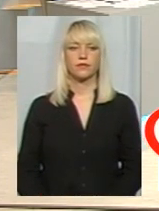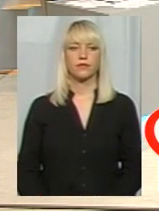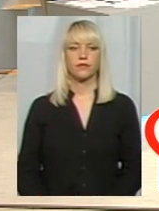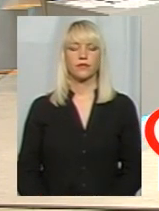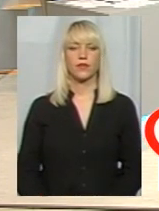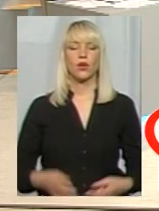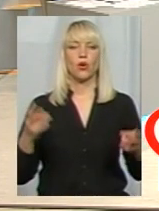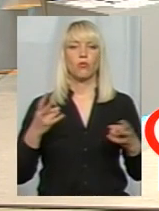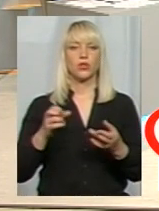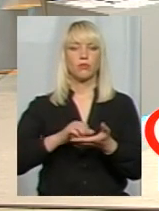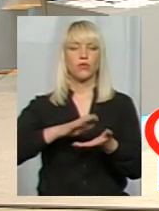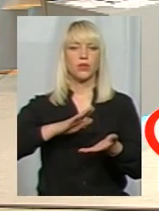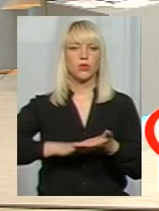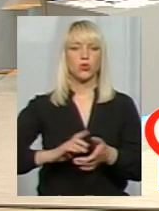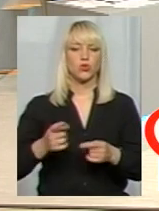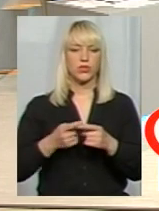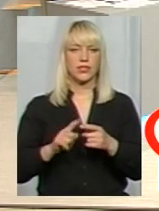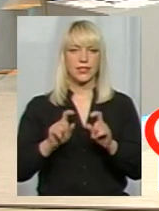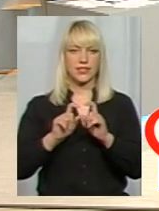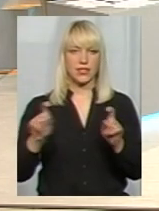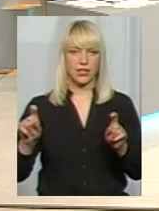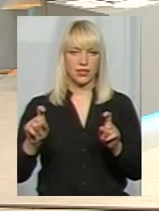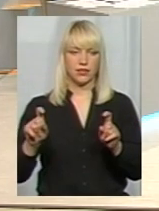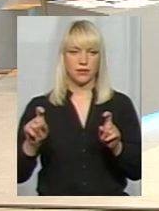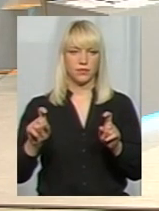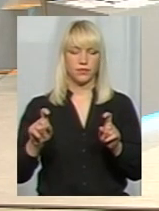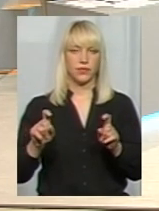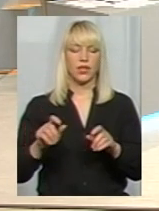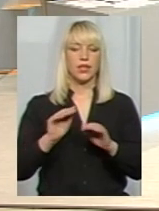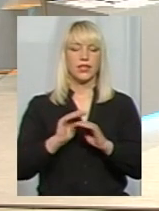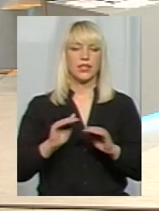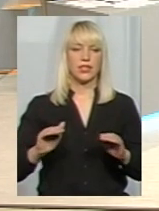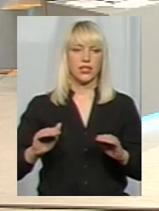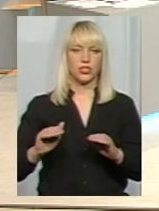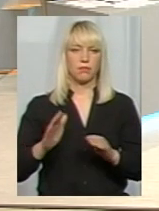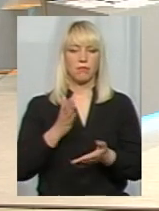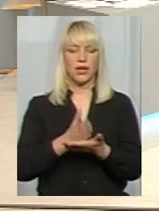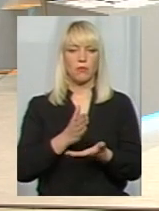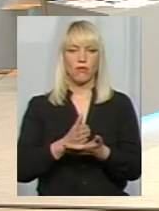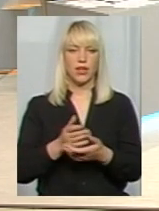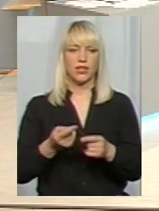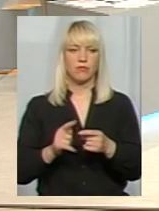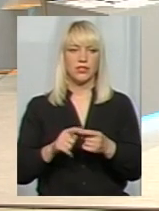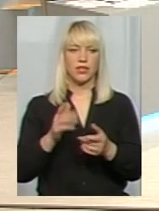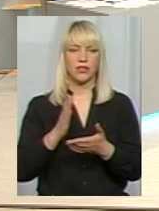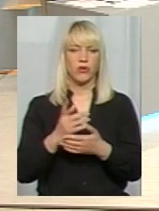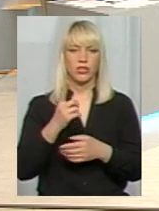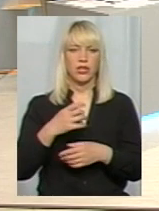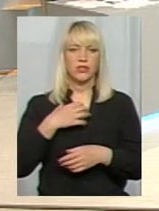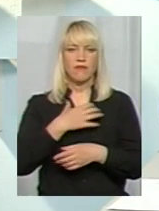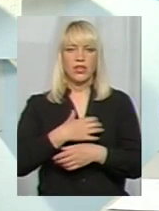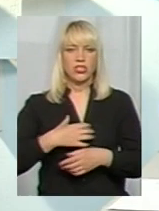Потрібно відмітити, що ці заклади, заклади з дитячим перебуванням, це є одні з